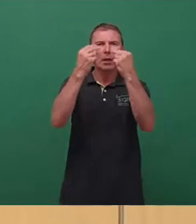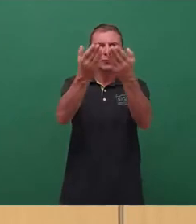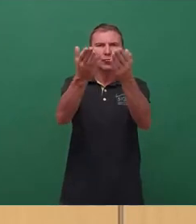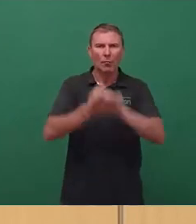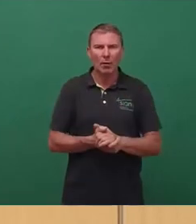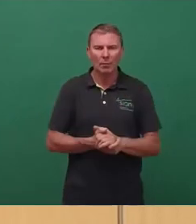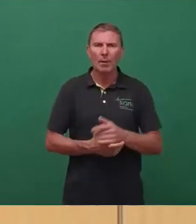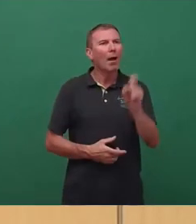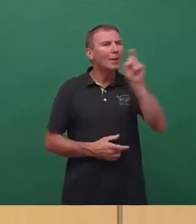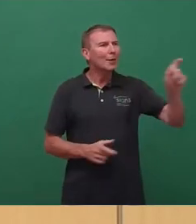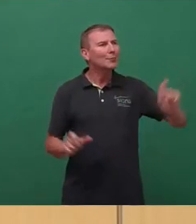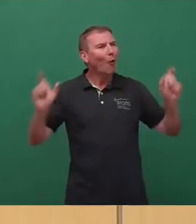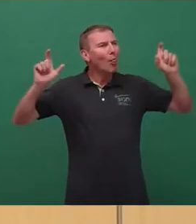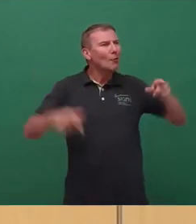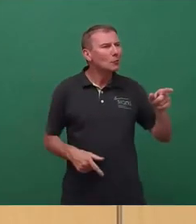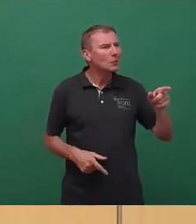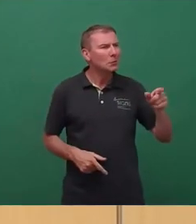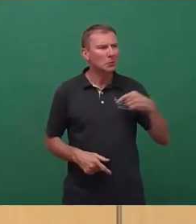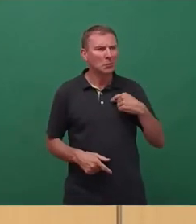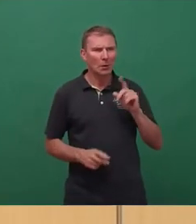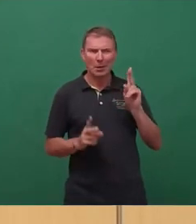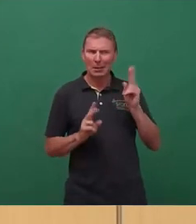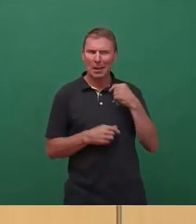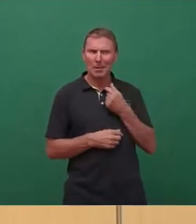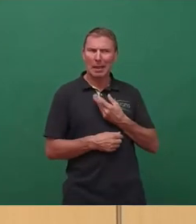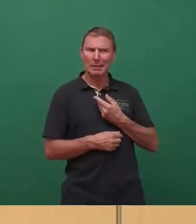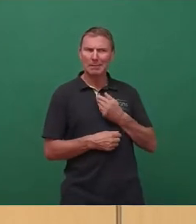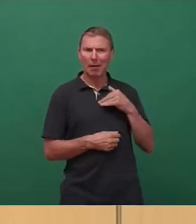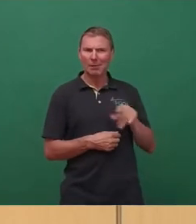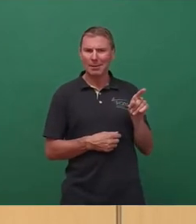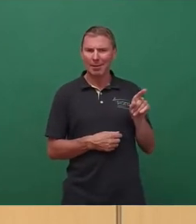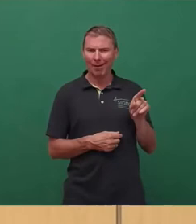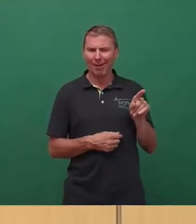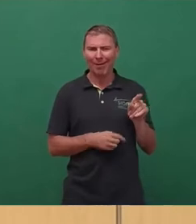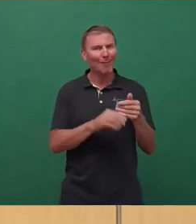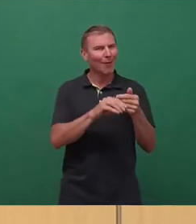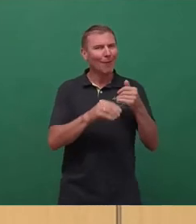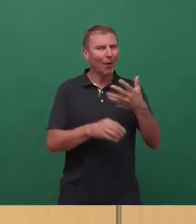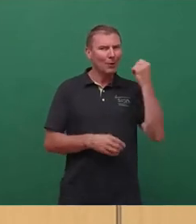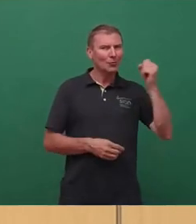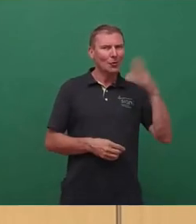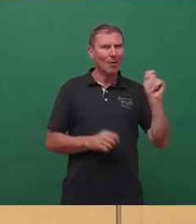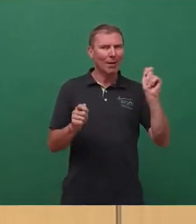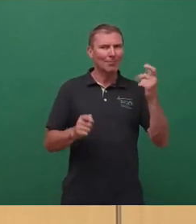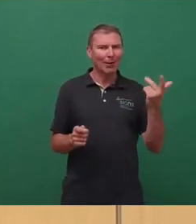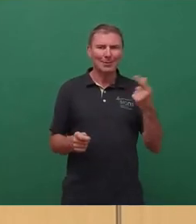so lustig ist, das macht mich schon immer etwas skeptisch. Aber kurz vor der Sommerpause erleben wir heute,